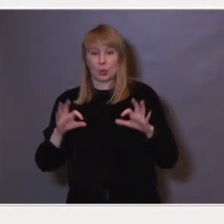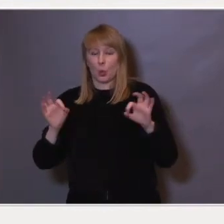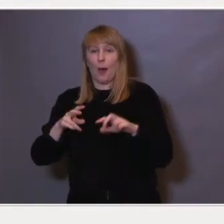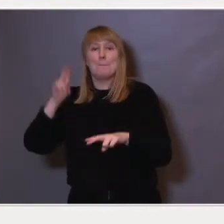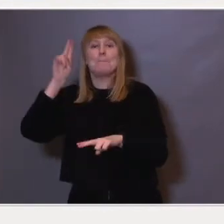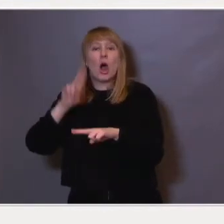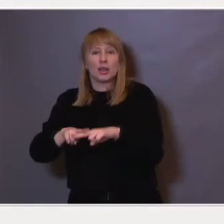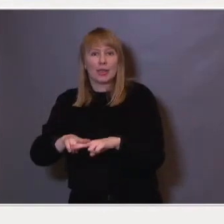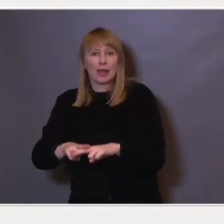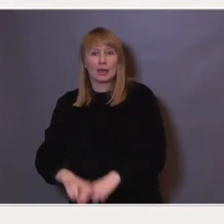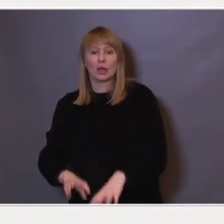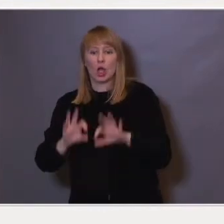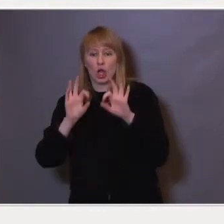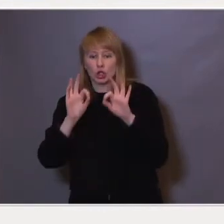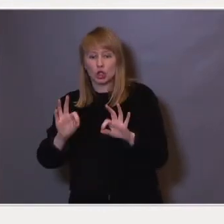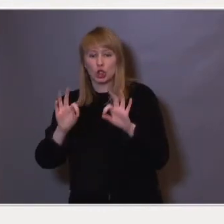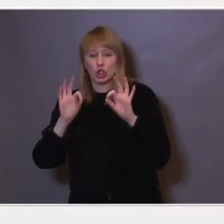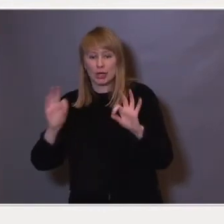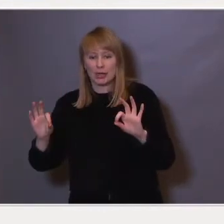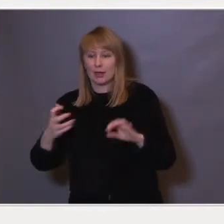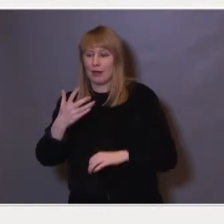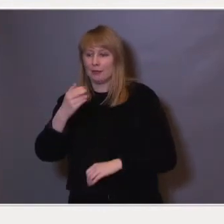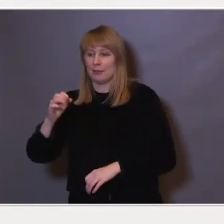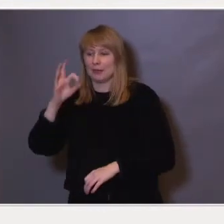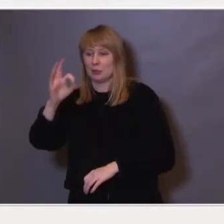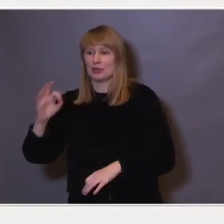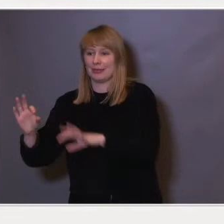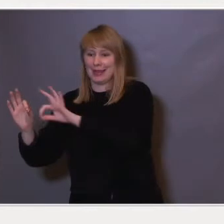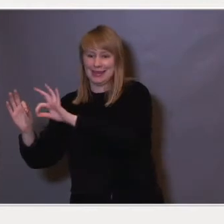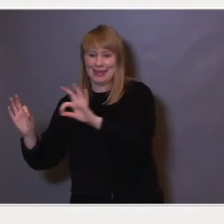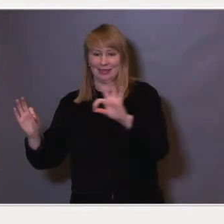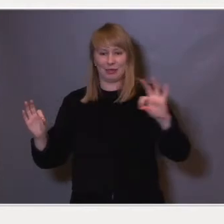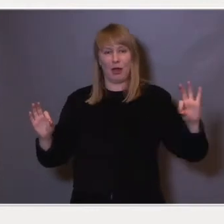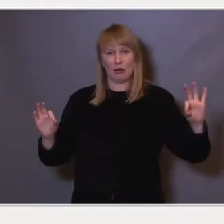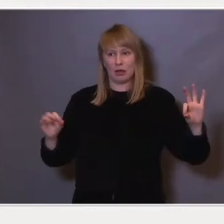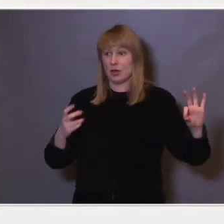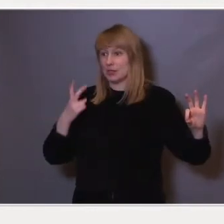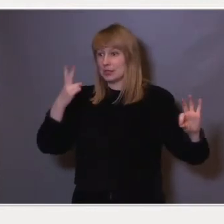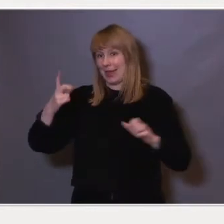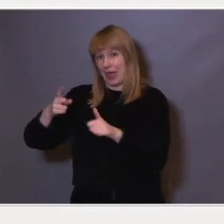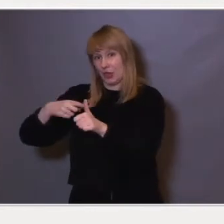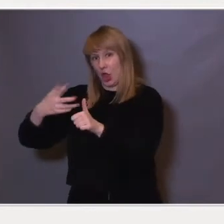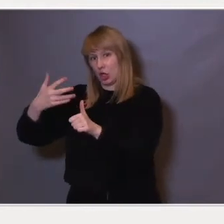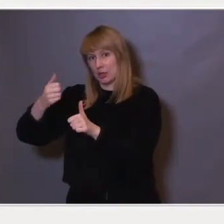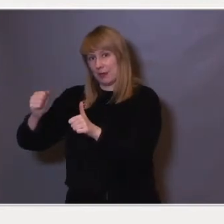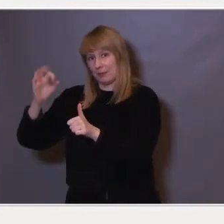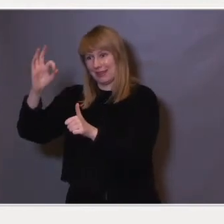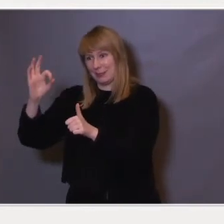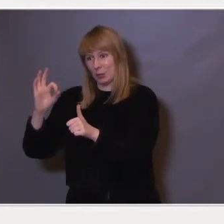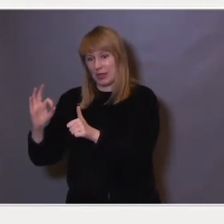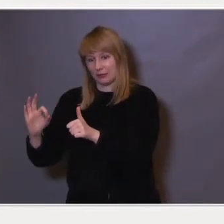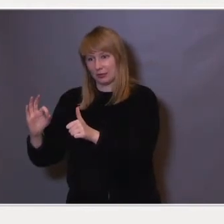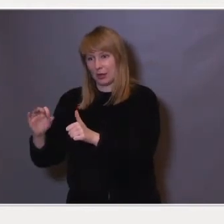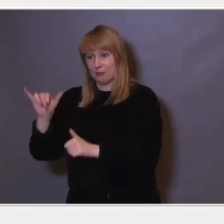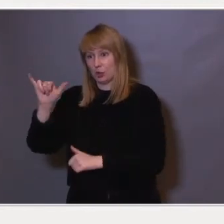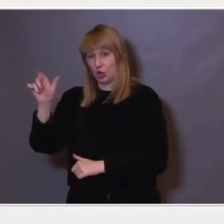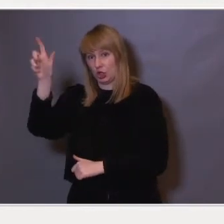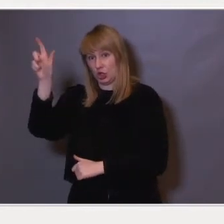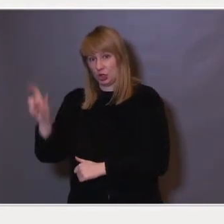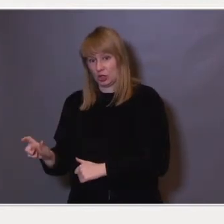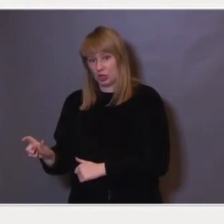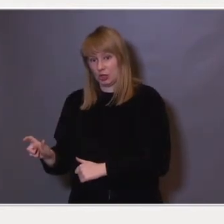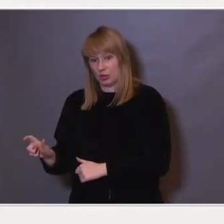kraftige linjen som er 50 prosent, men dere kan se tallet 50 prosent ute på y-aksen her.